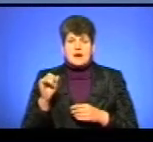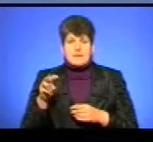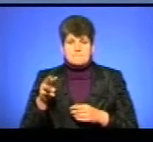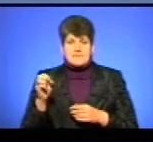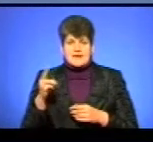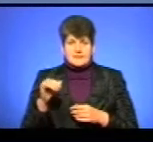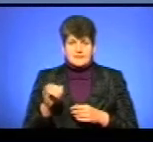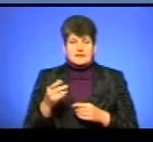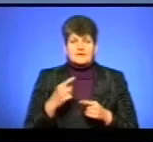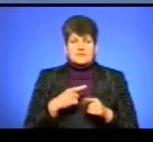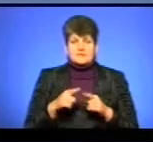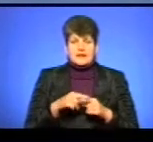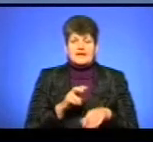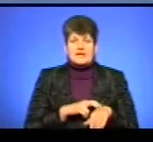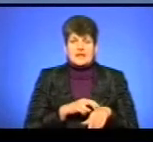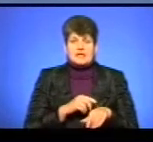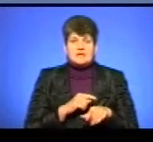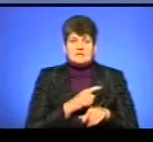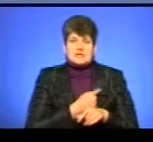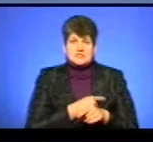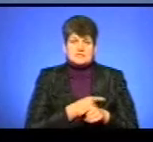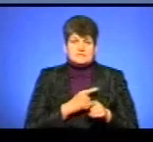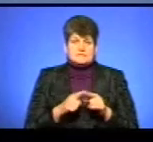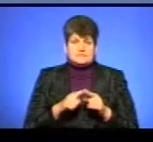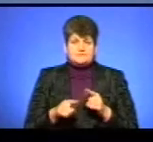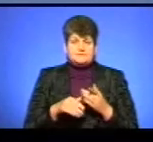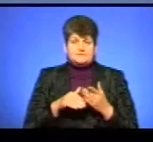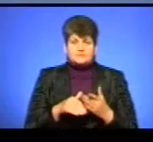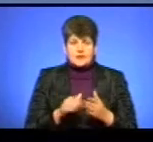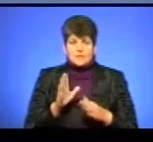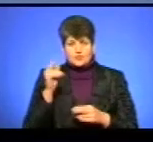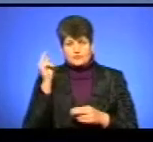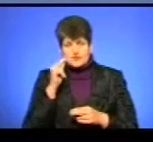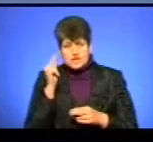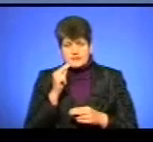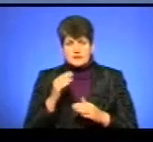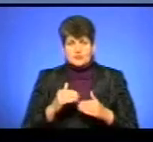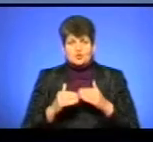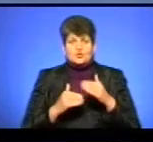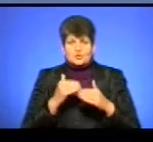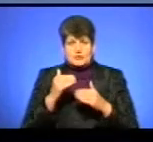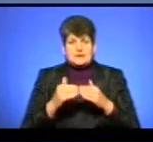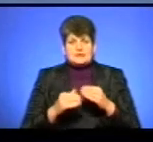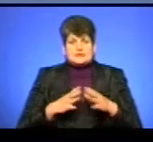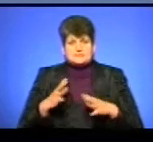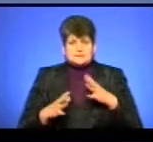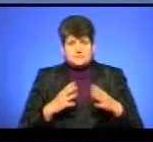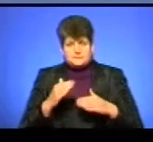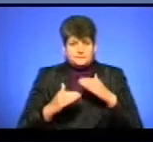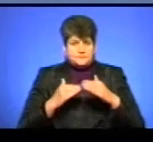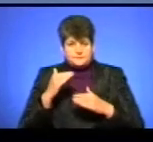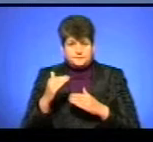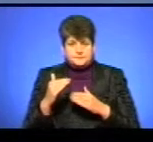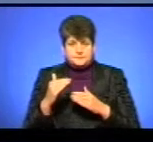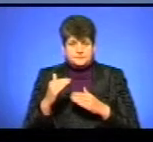медичний технік та лікарів медицини на відкладне станів, які будуть вчитися, які будуть проходити відповідні тренінги. І